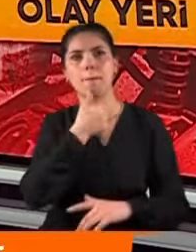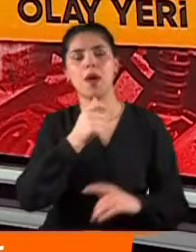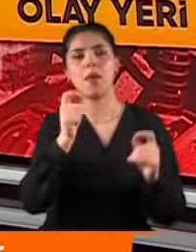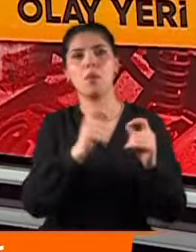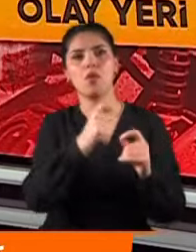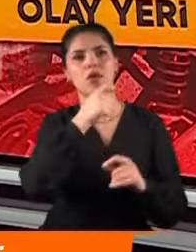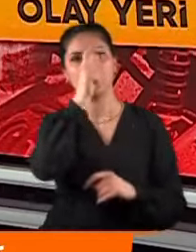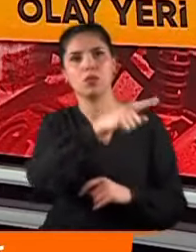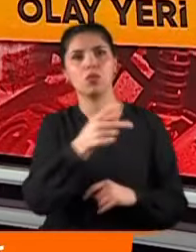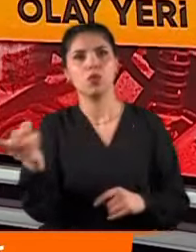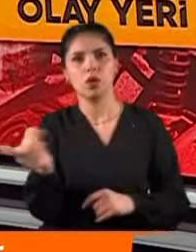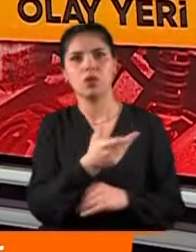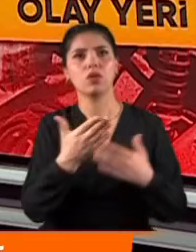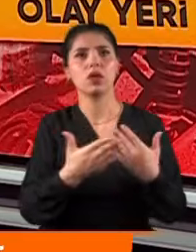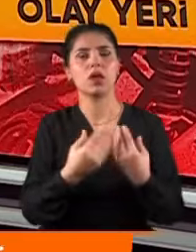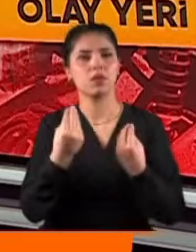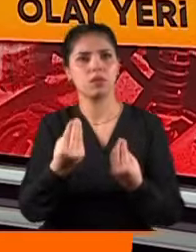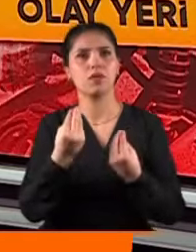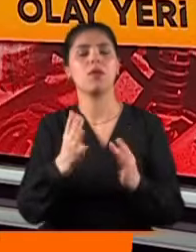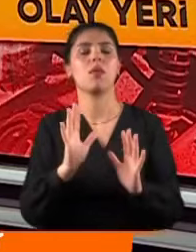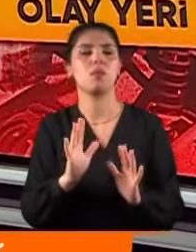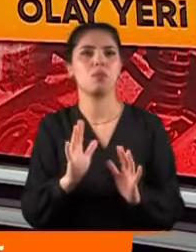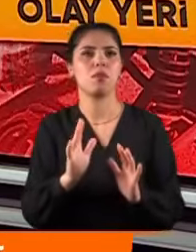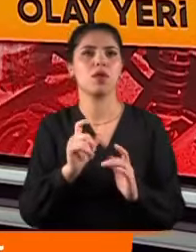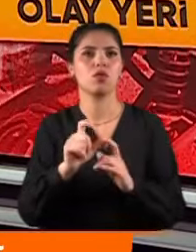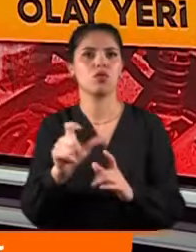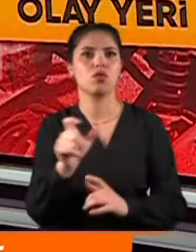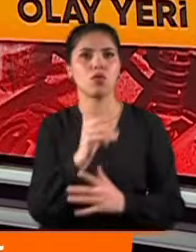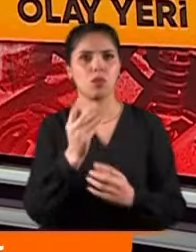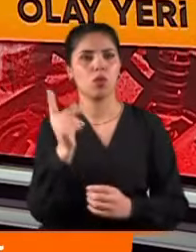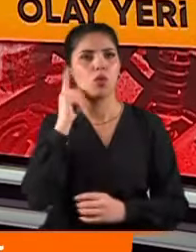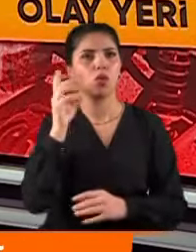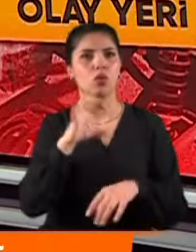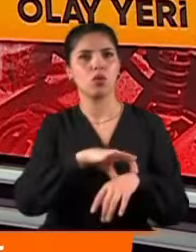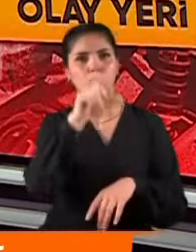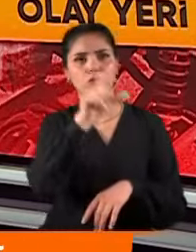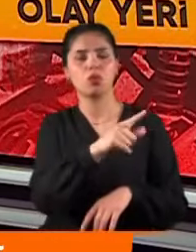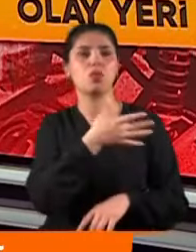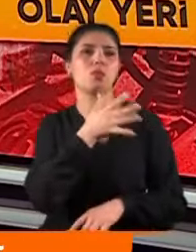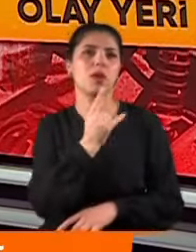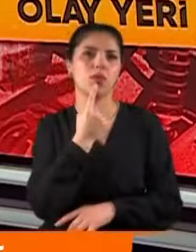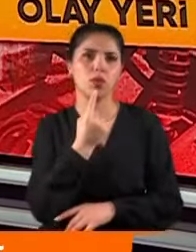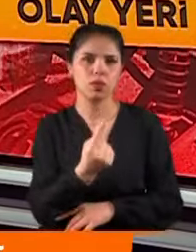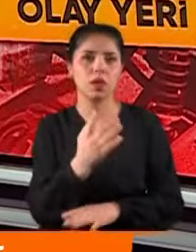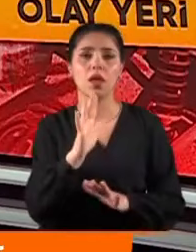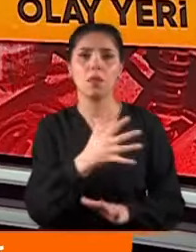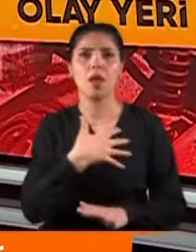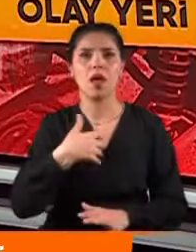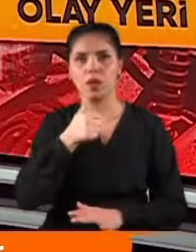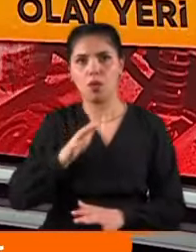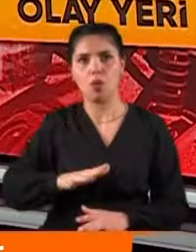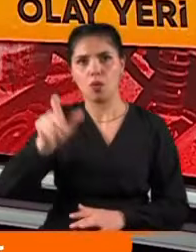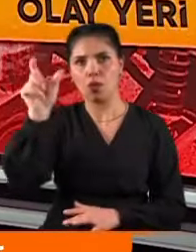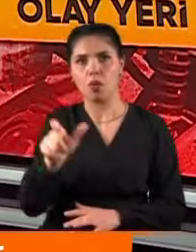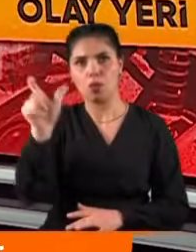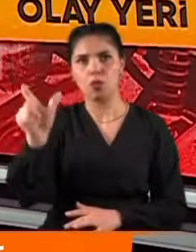Timur'un bu kaçışa yardım edip etmediği sorusu cevap buldu. Ünlü doktor sürece dahlinin olmadığını söylemişti. Ama anne oğlu havalimanına